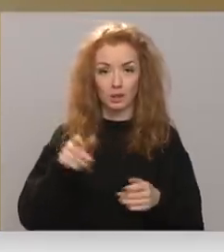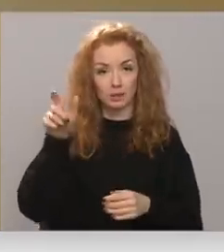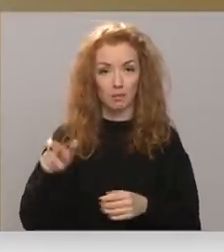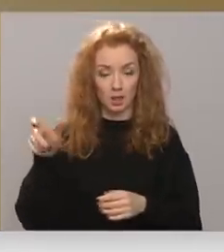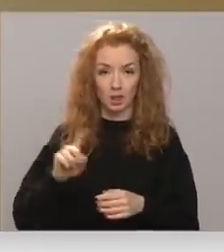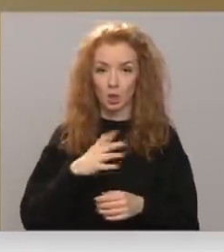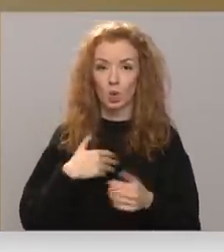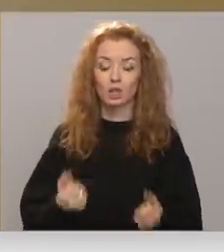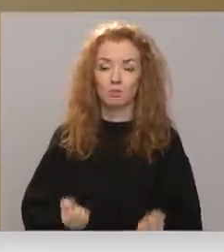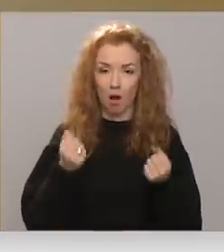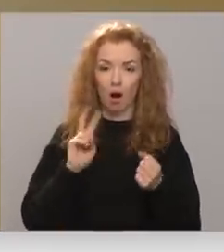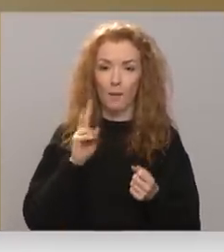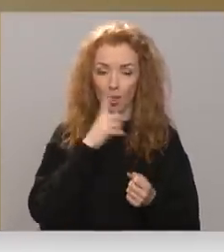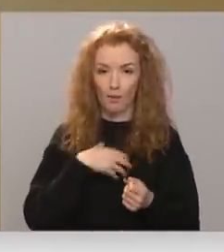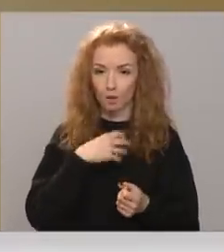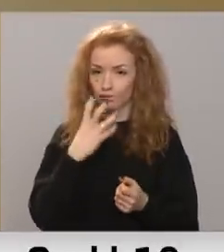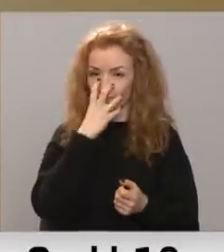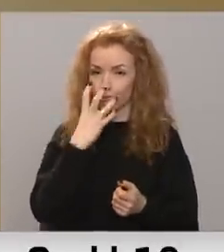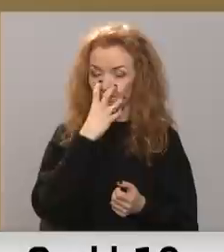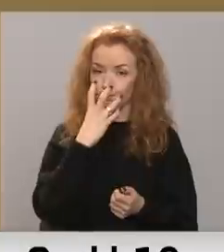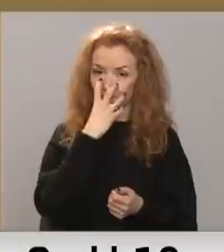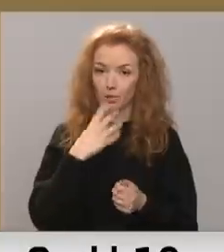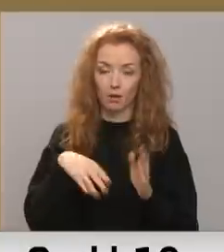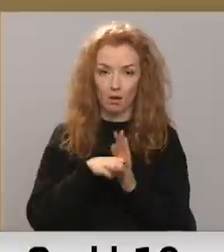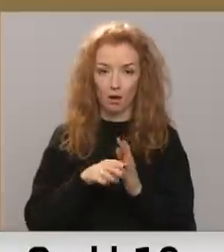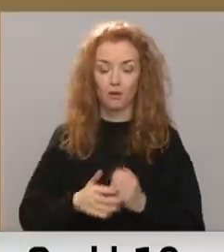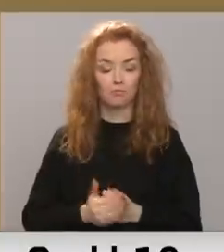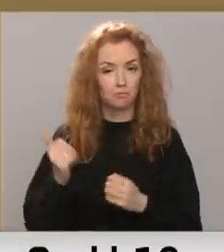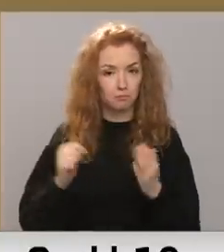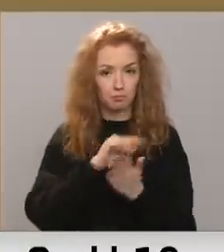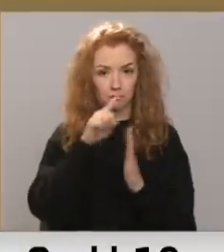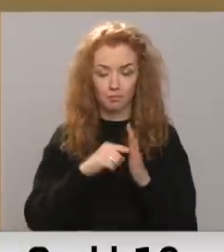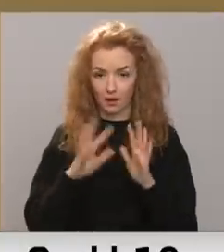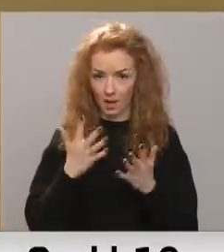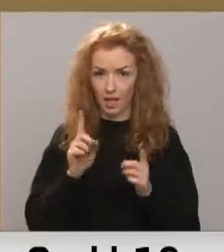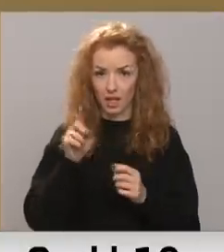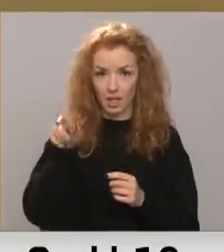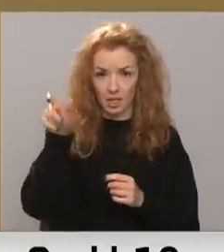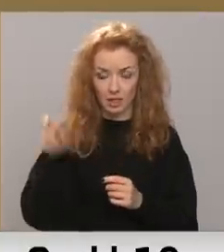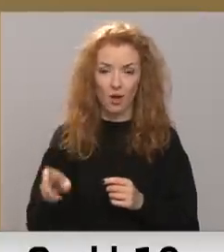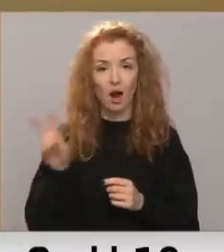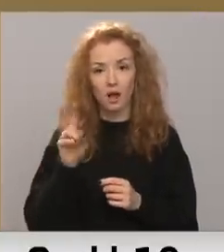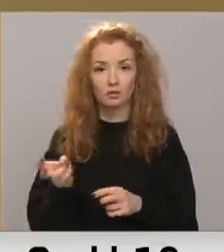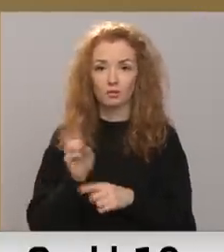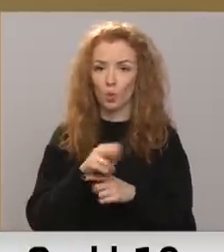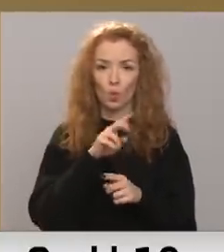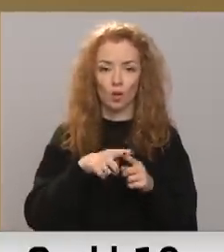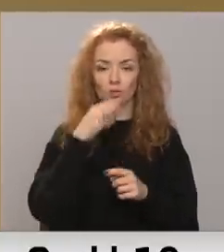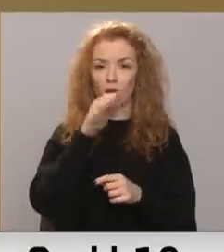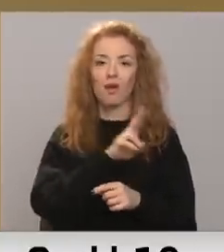skābekļi atkarīgi pieapērātajiem pieslēgti. Ir tādi cilvēki, kas tiešām netic, joprojām esot šeit?